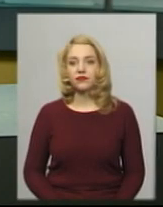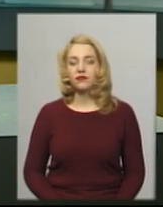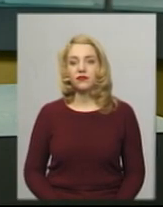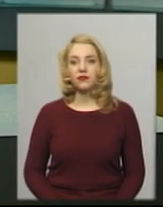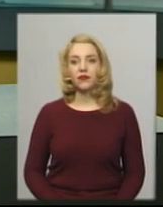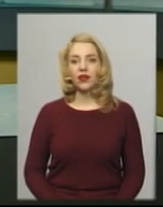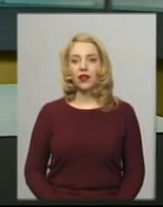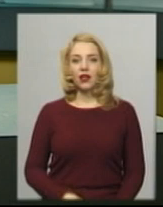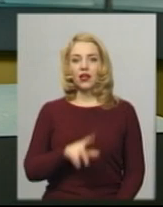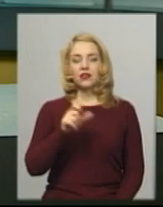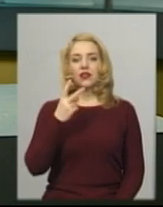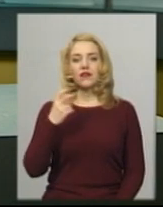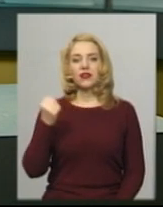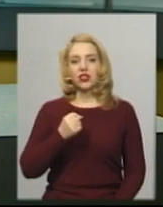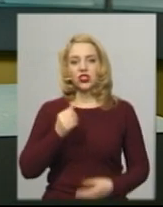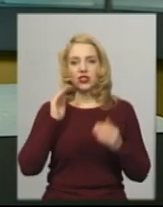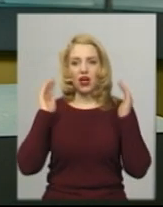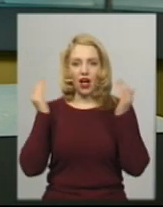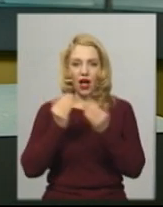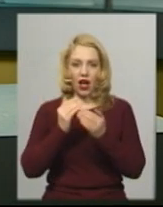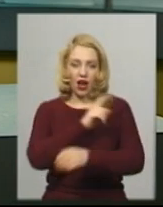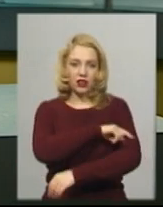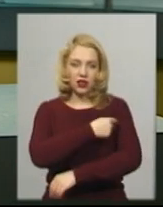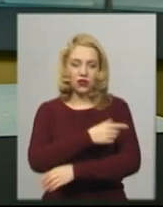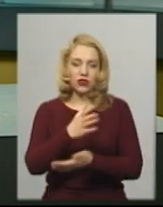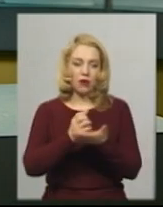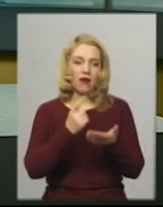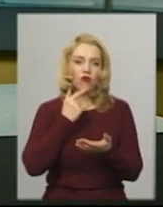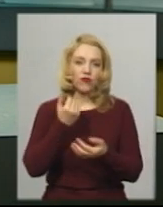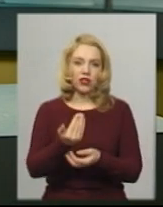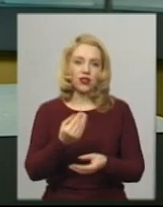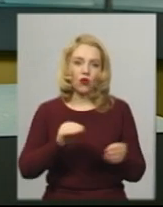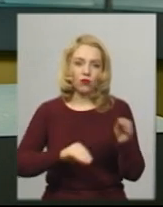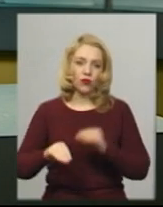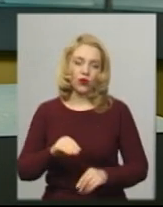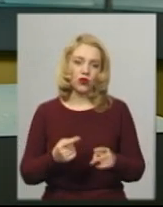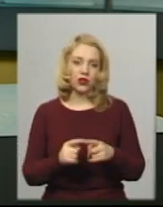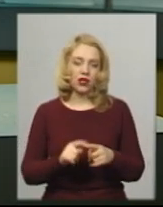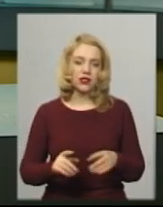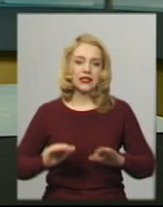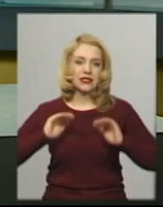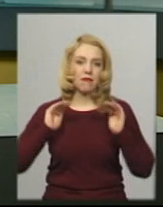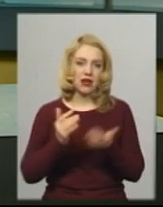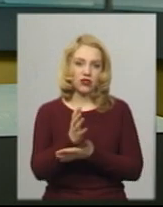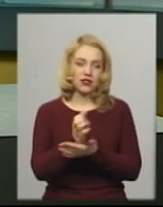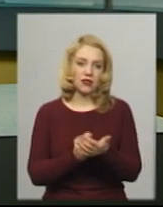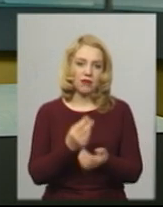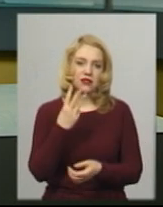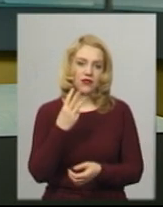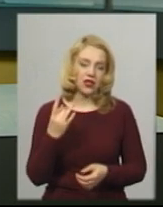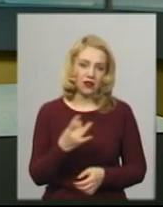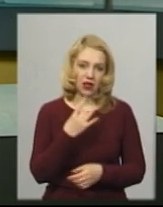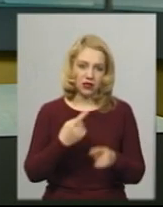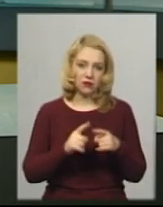За два тижні карантину запас крові та її компонентів у обласному центрі служби крові зменшився втричі, каже заступниця